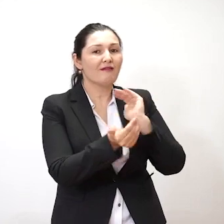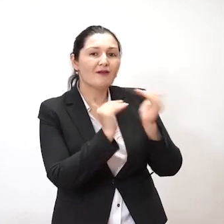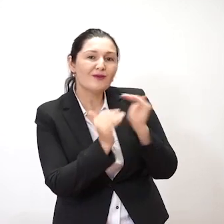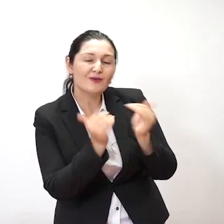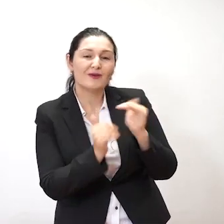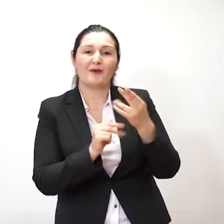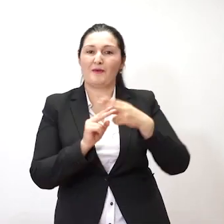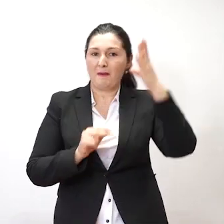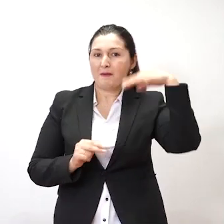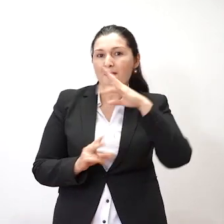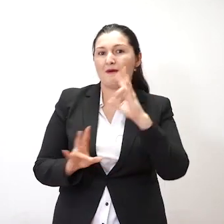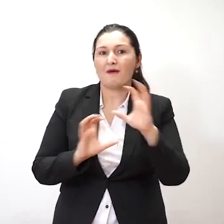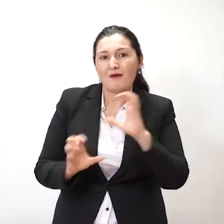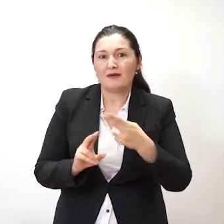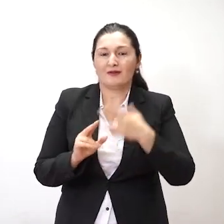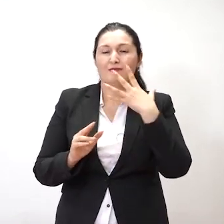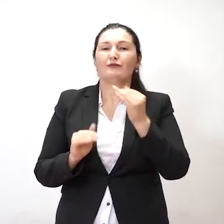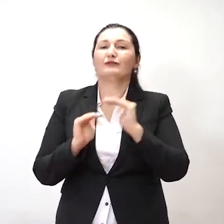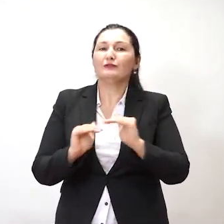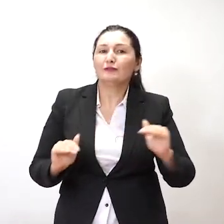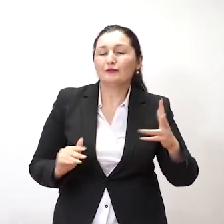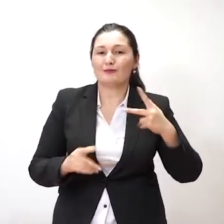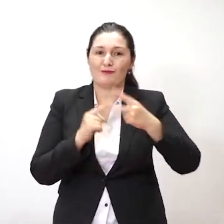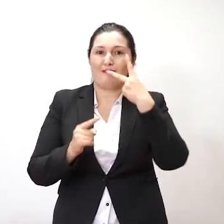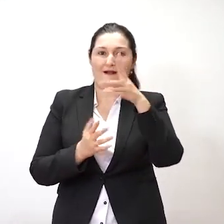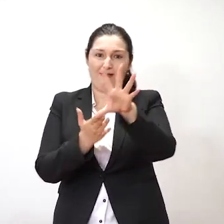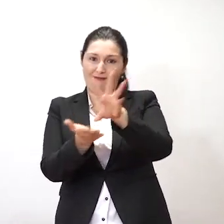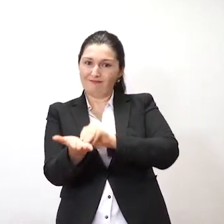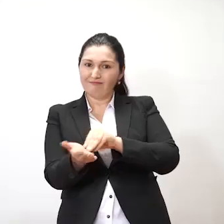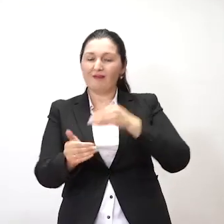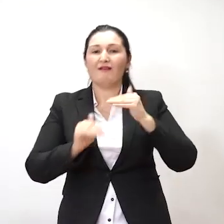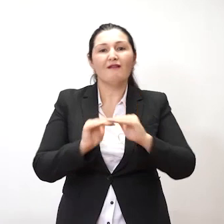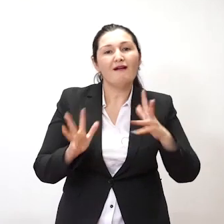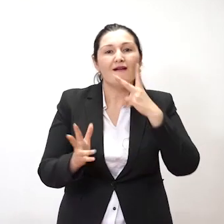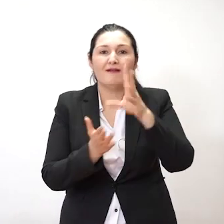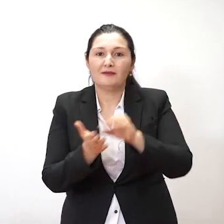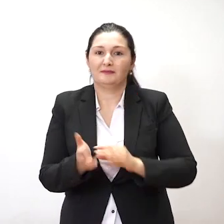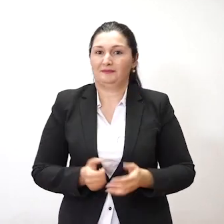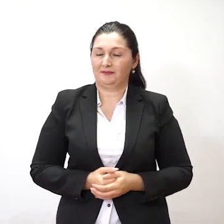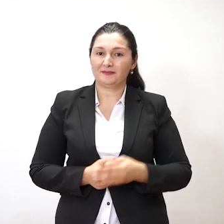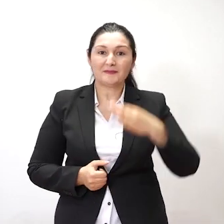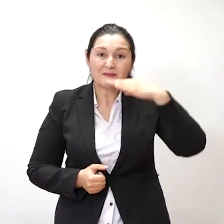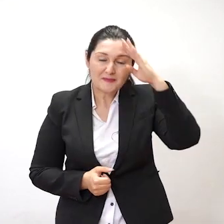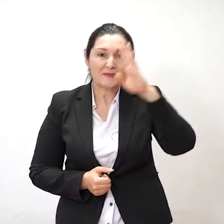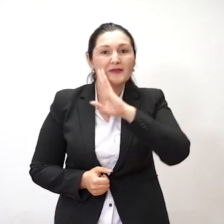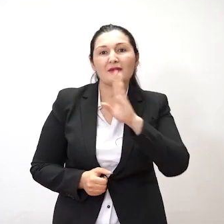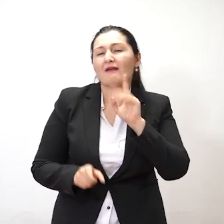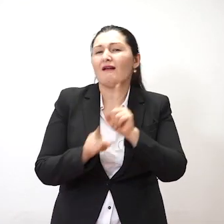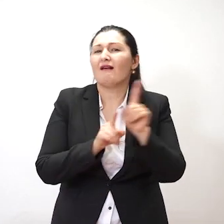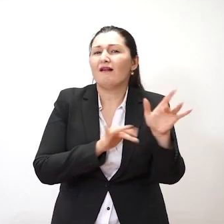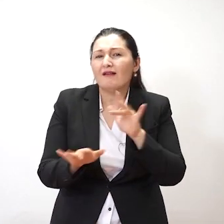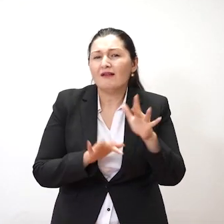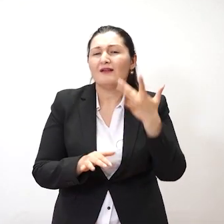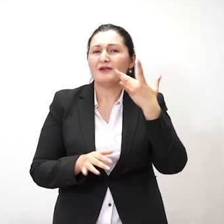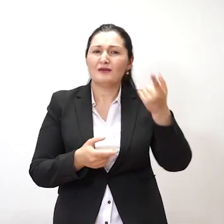مناصیبت پدر و مودر رو دیده، فرزندان از اونها ابراد میگیرند. پدر و مودر در اویله تکیگوه